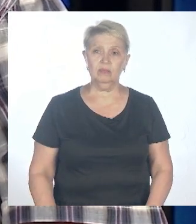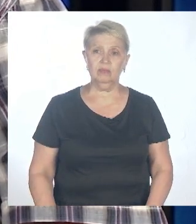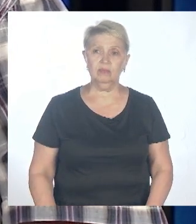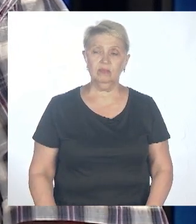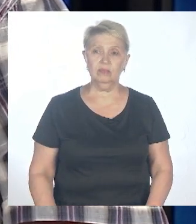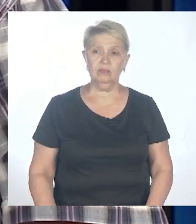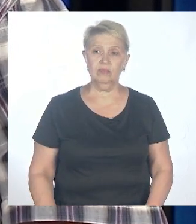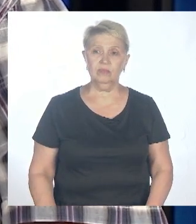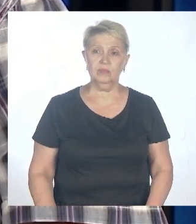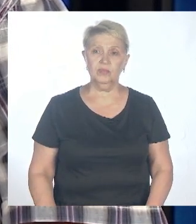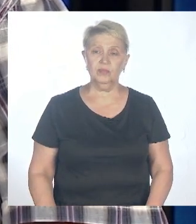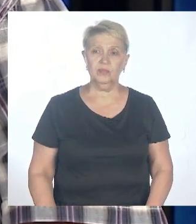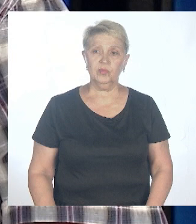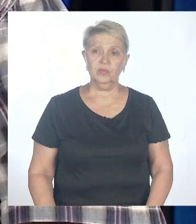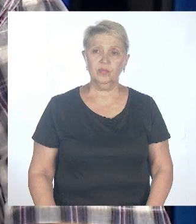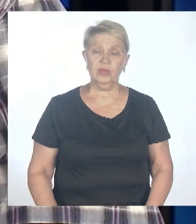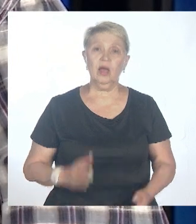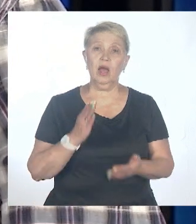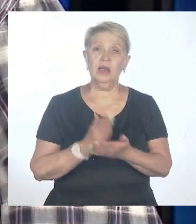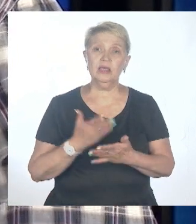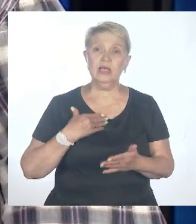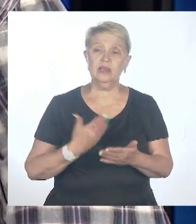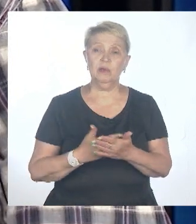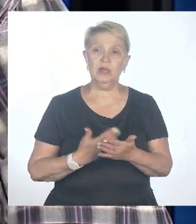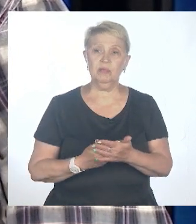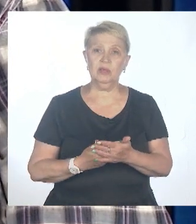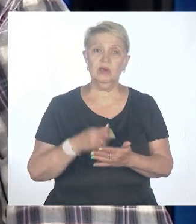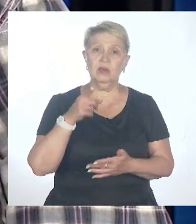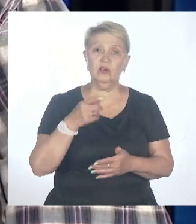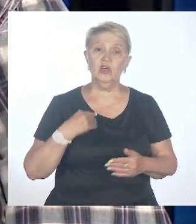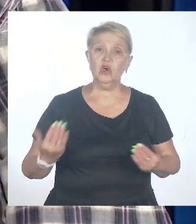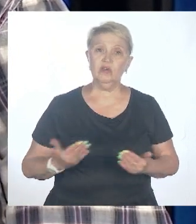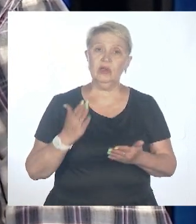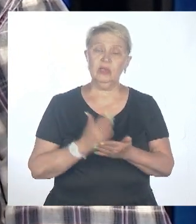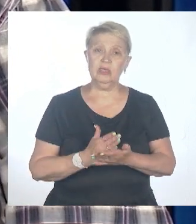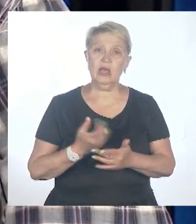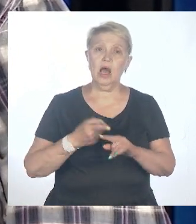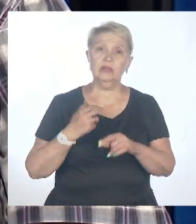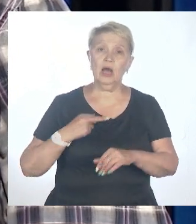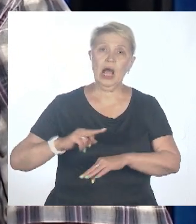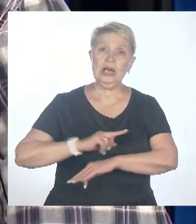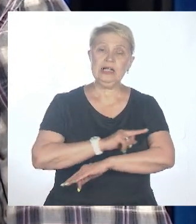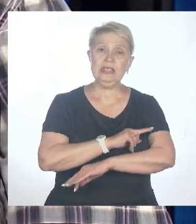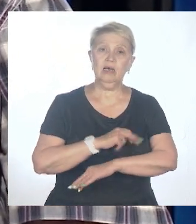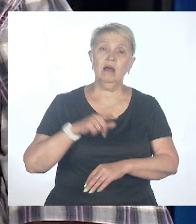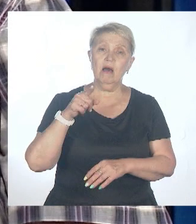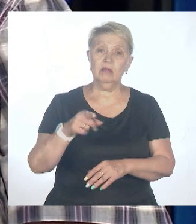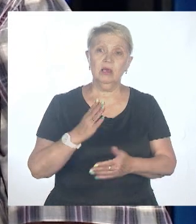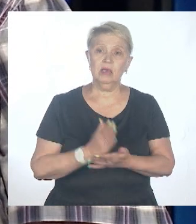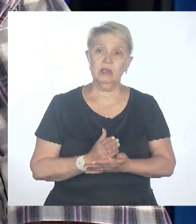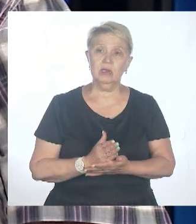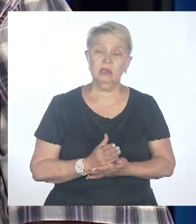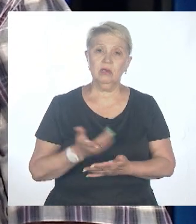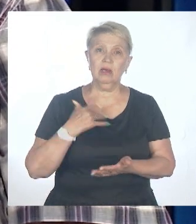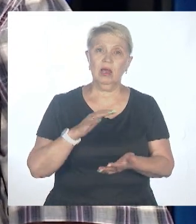Потому что есть, например, ну я не знаю, она до сих пор жива или нет, великолепная крыса по кличке Тарик в Мозамбике, она